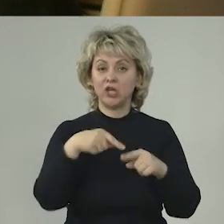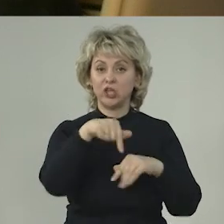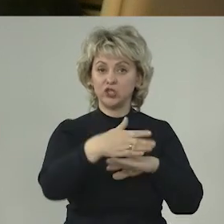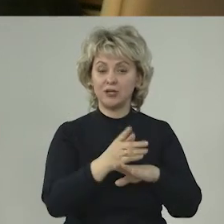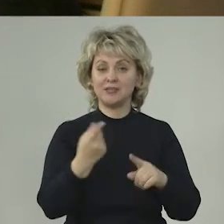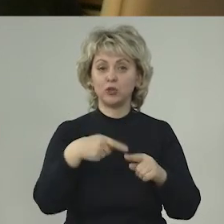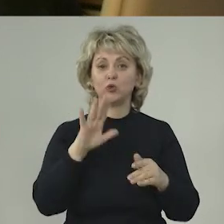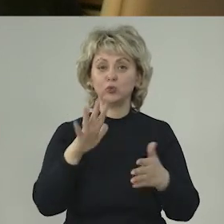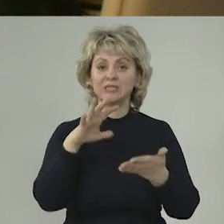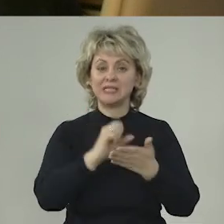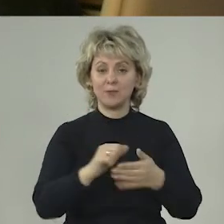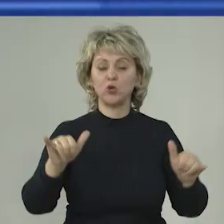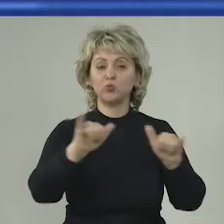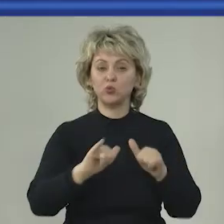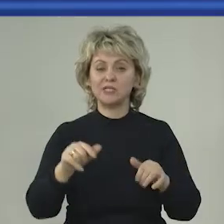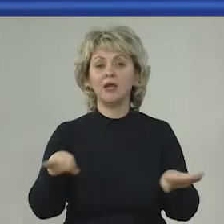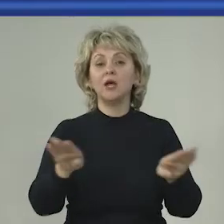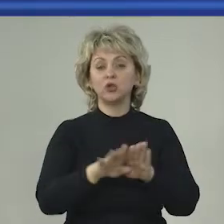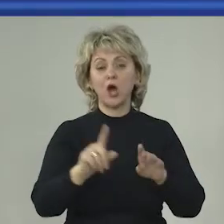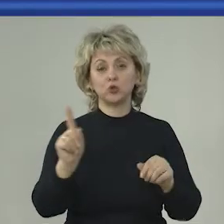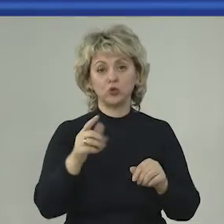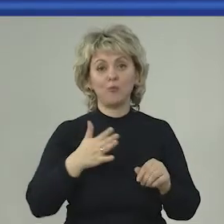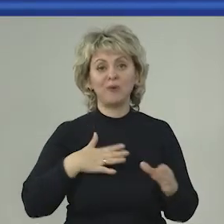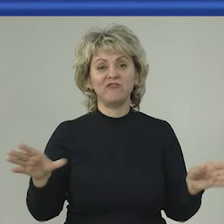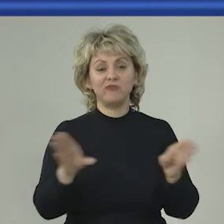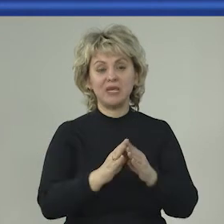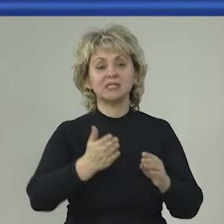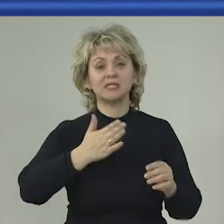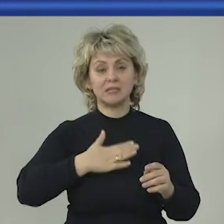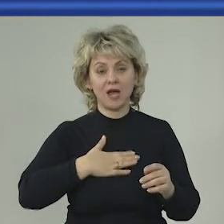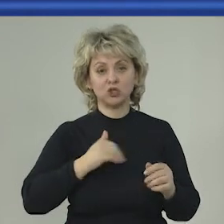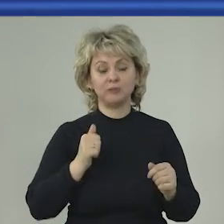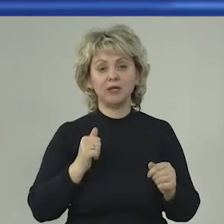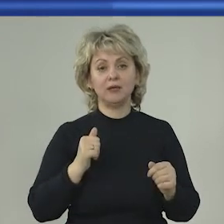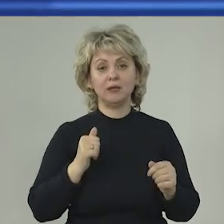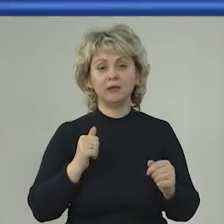той части, которую будет занимать музей. Так что мы вместе с нашими